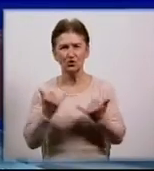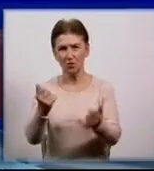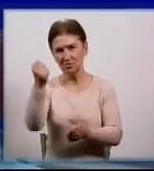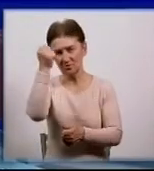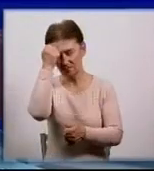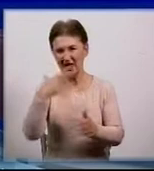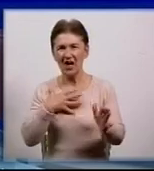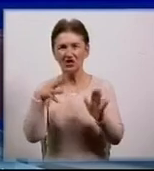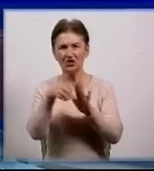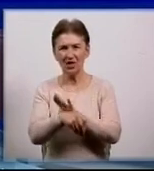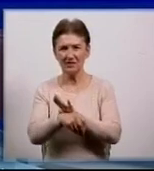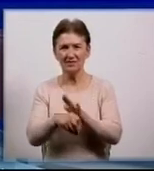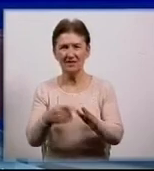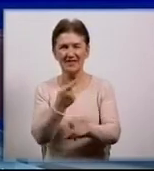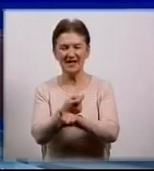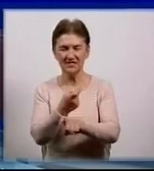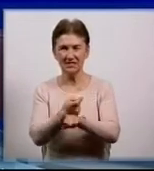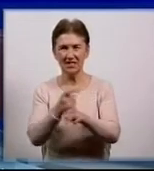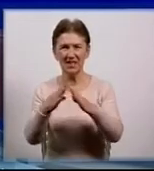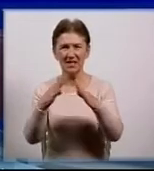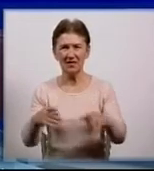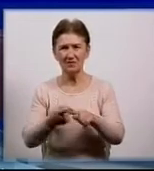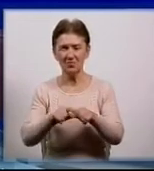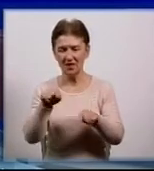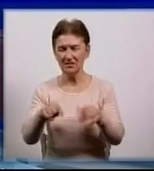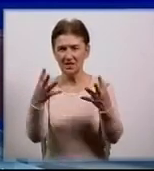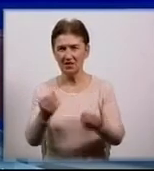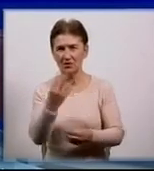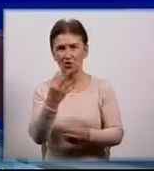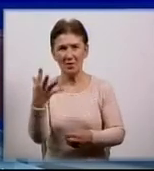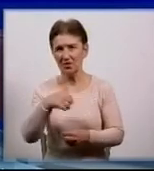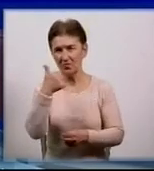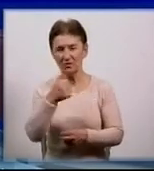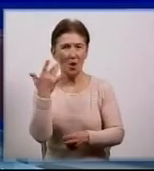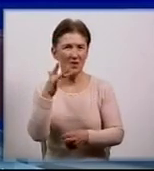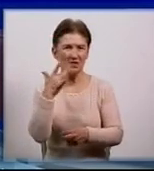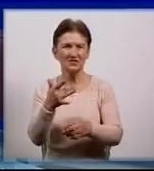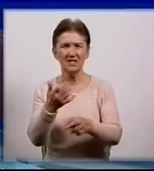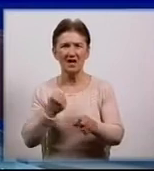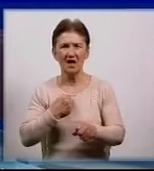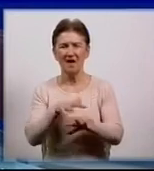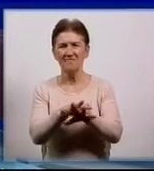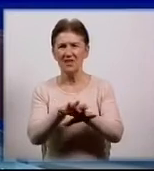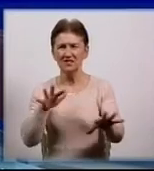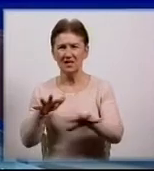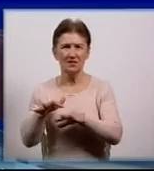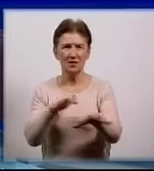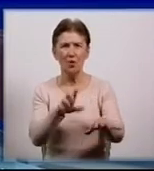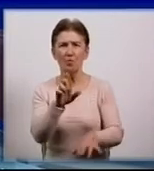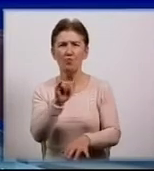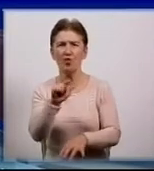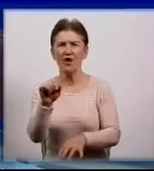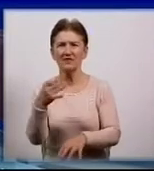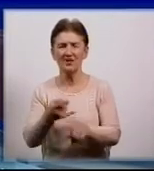жертв нацистських концтаборів. У цей день 1945 року американські війська увійшли на територію Бухенвальда, одного із найбільших